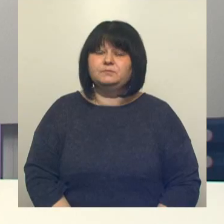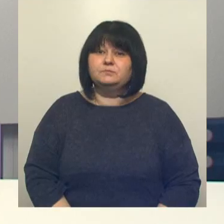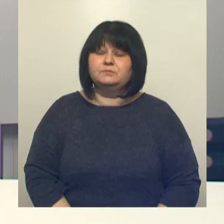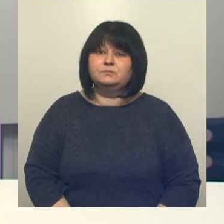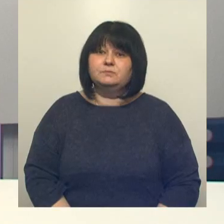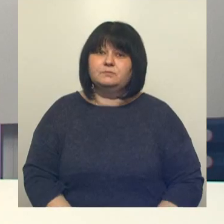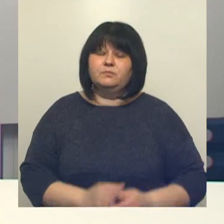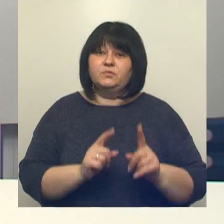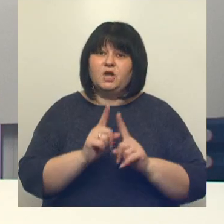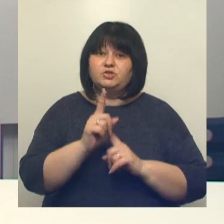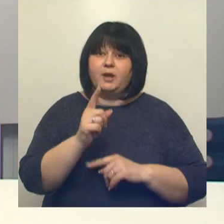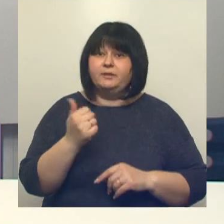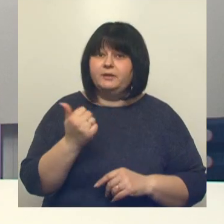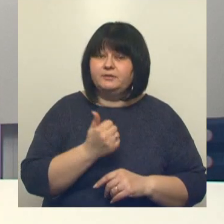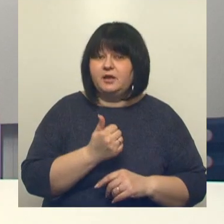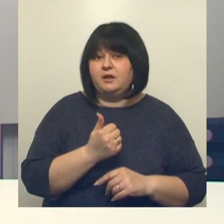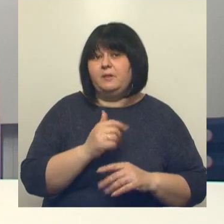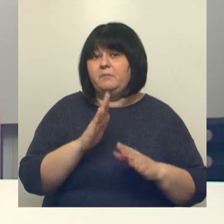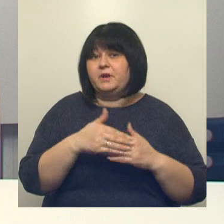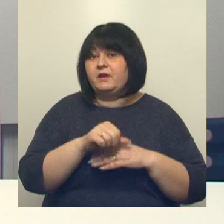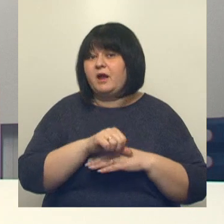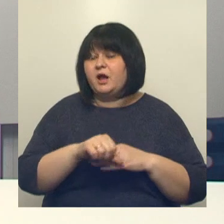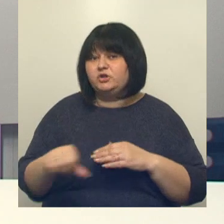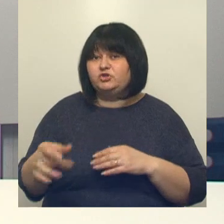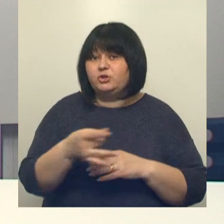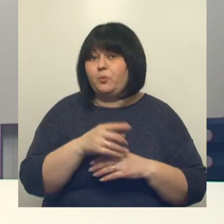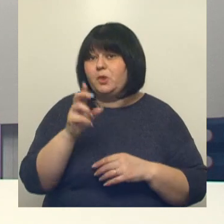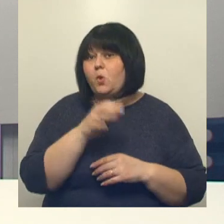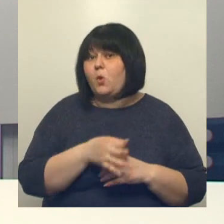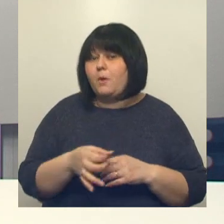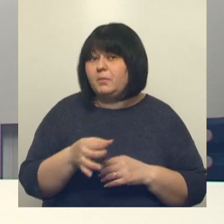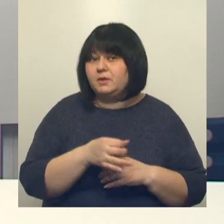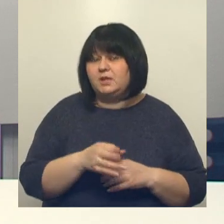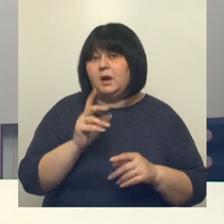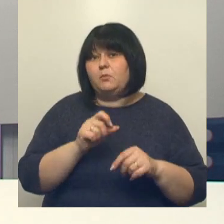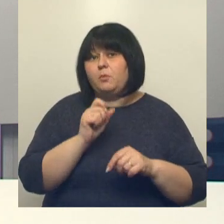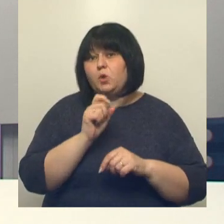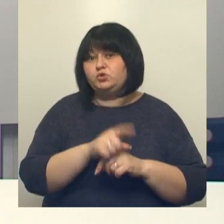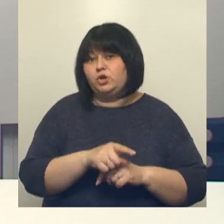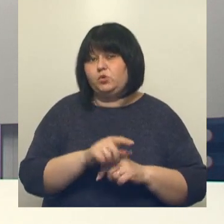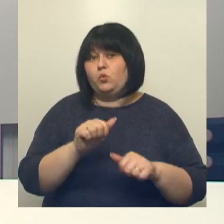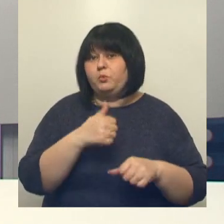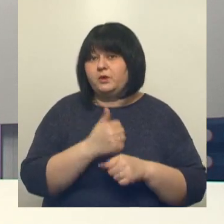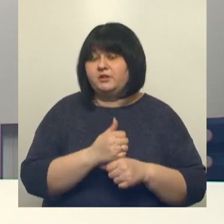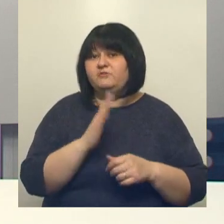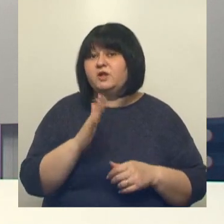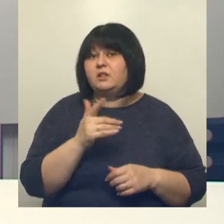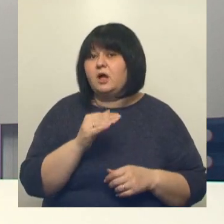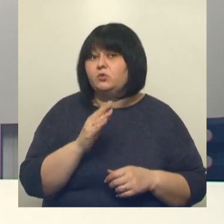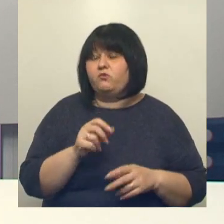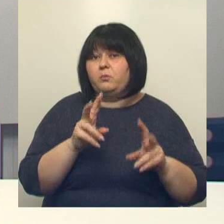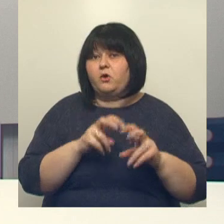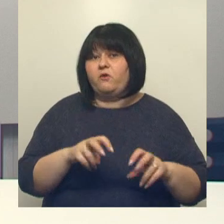В начале недели в ряде приграничных муниципалитетов Белгородской области по поручению губернатора Вячеслава Гладкова